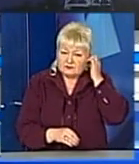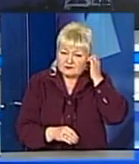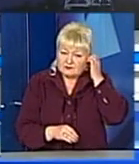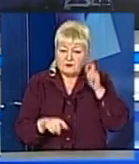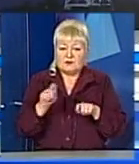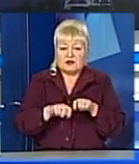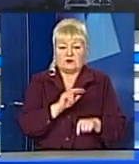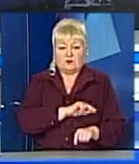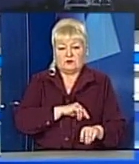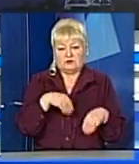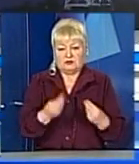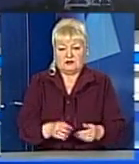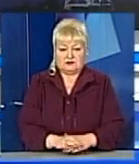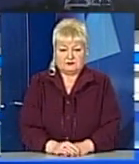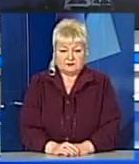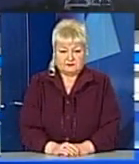роботодавців.